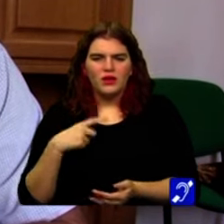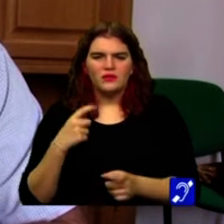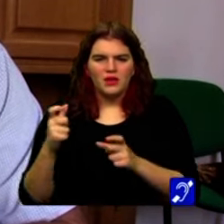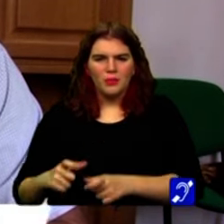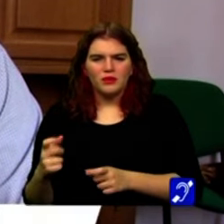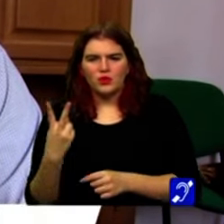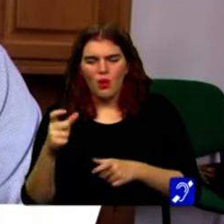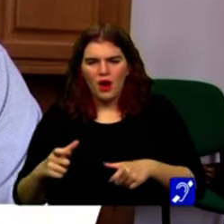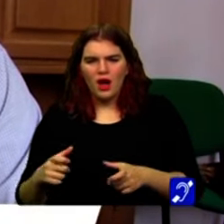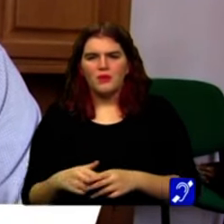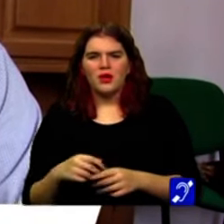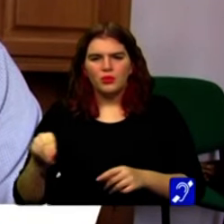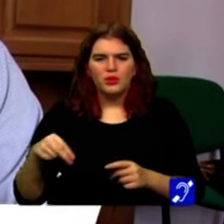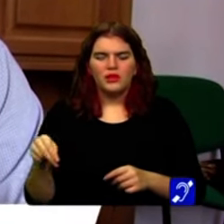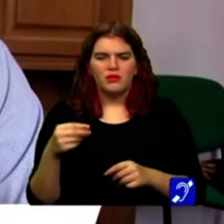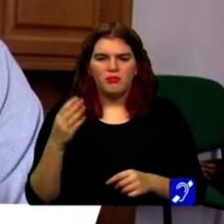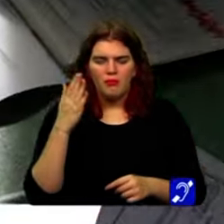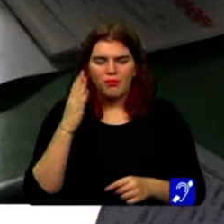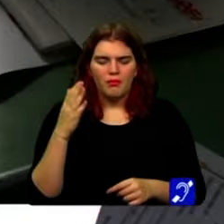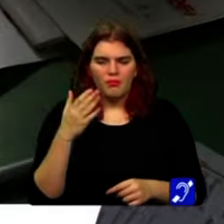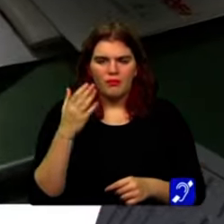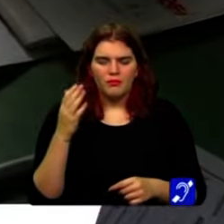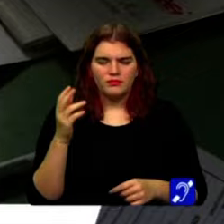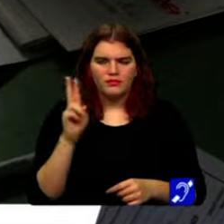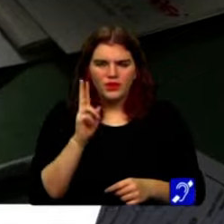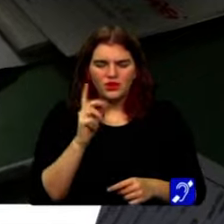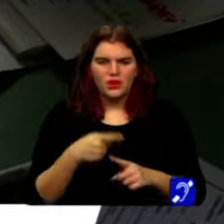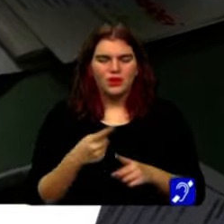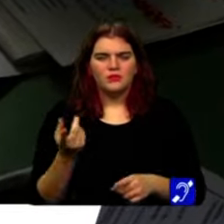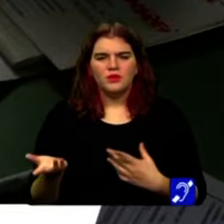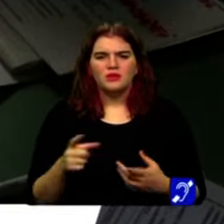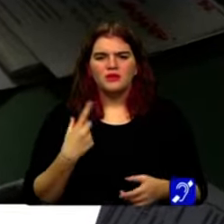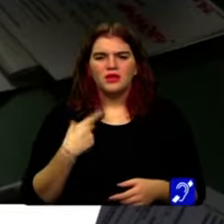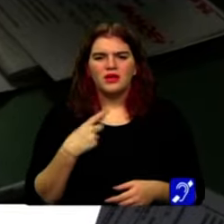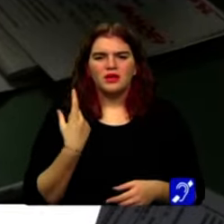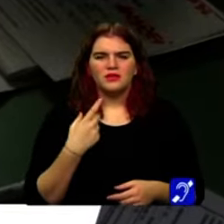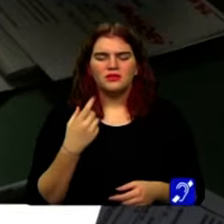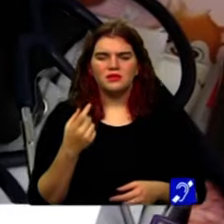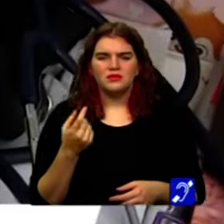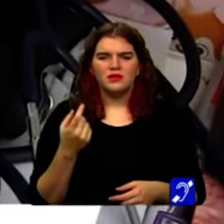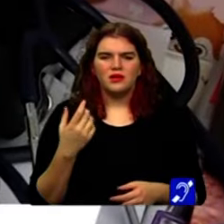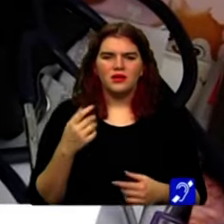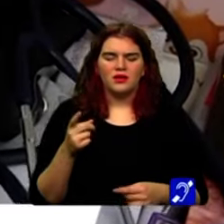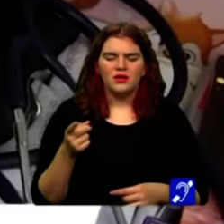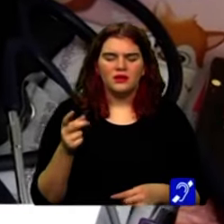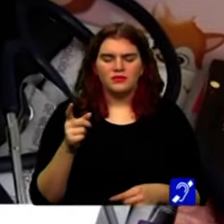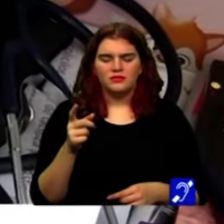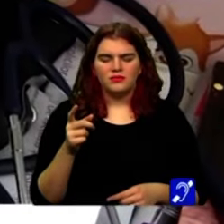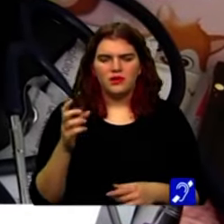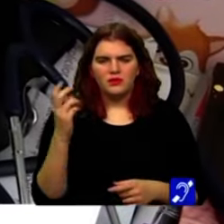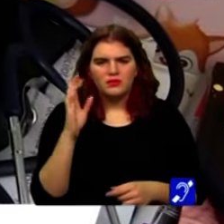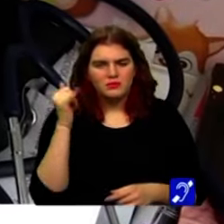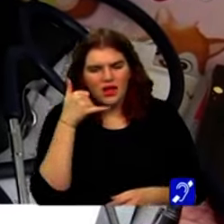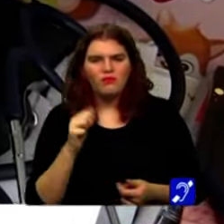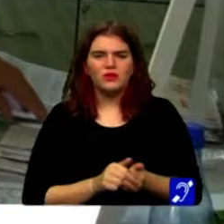compus din două camere, bucătărie, baie. Tot ce ține de partea tehnică, internet, telefonie,